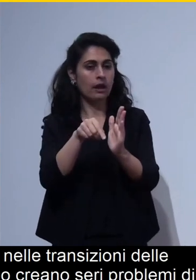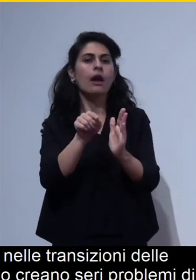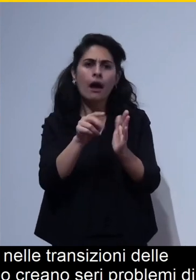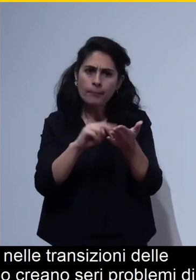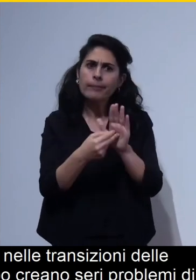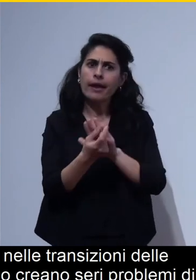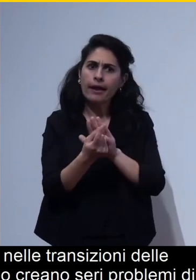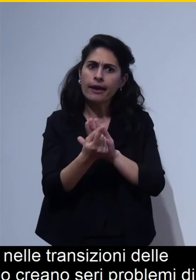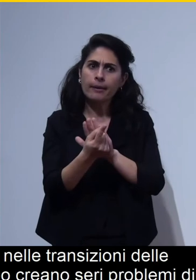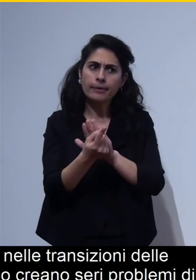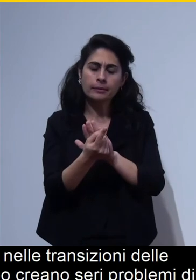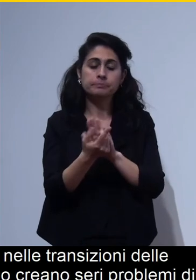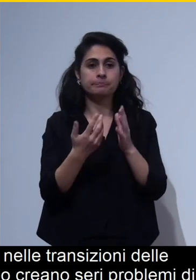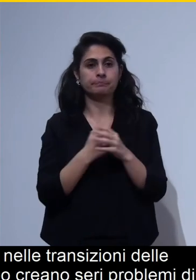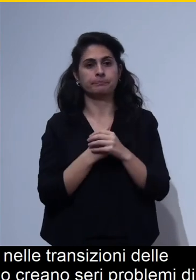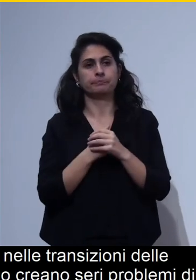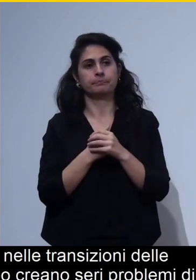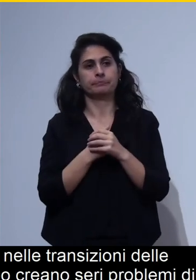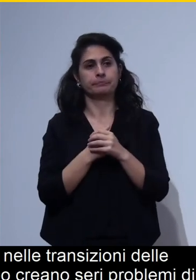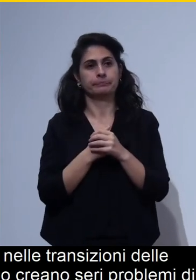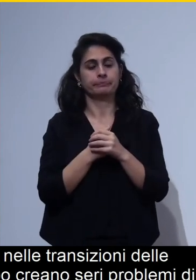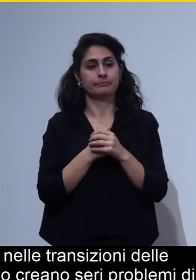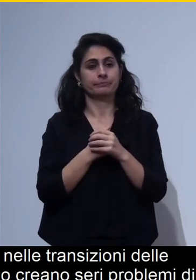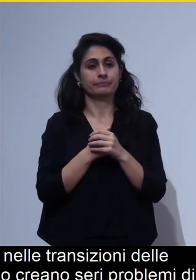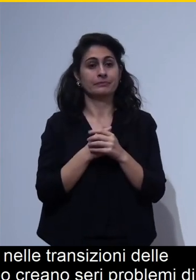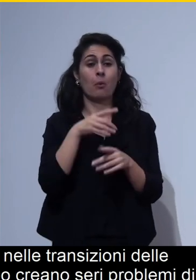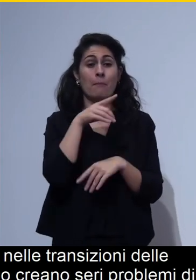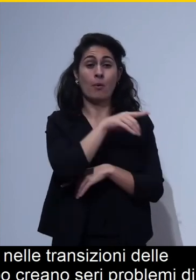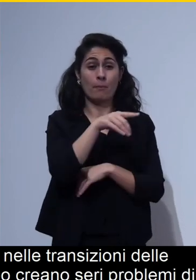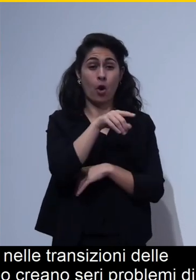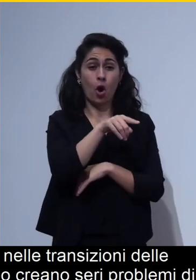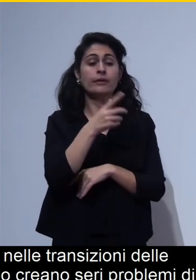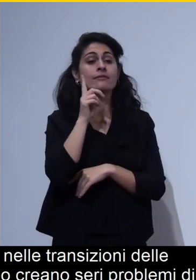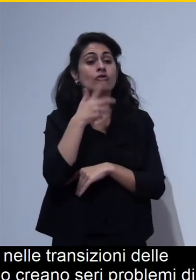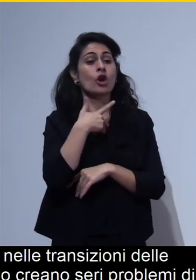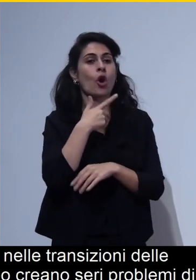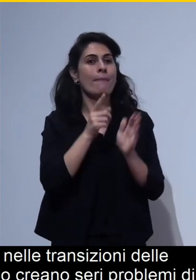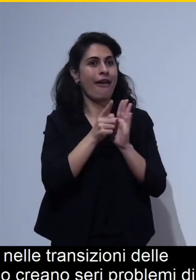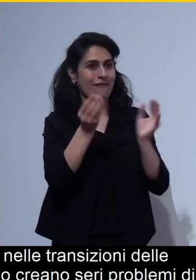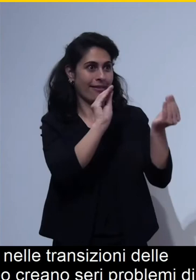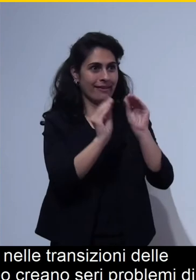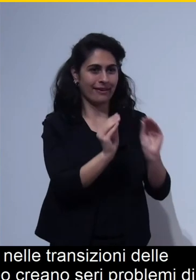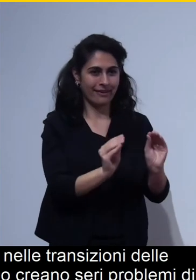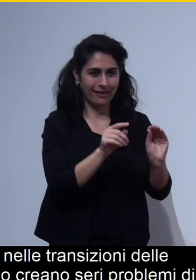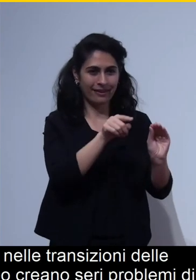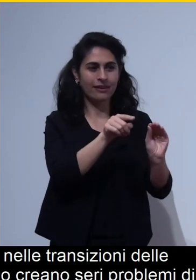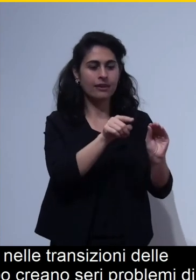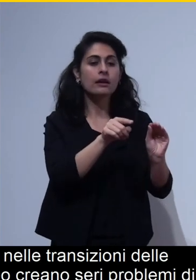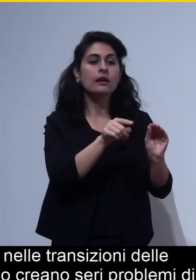Con PowerPoint quando si aggiungono effetti di transizioni si hanno dei comportamenti estremamente